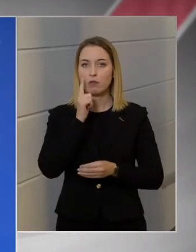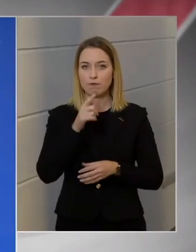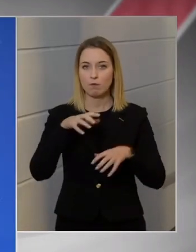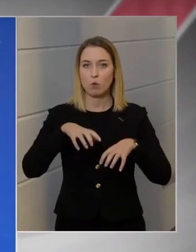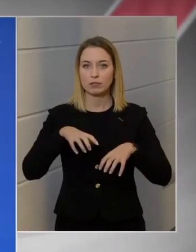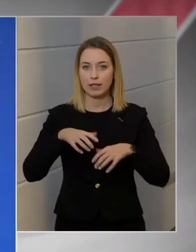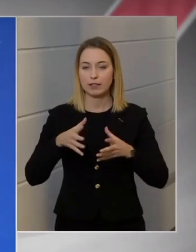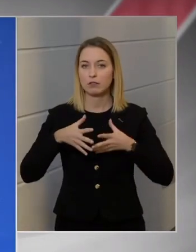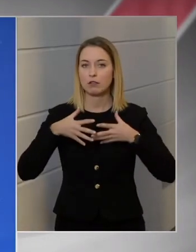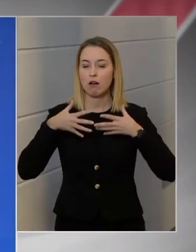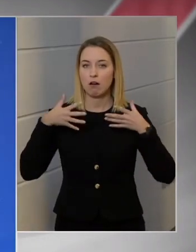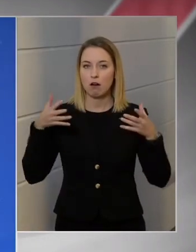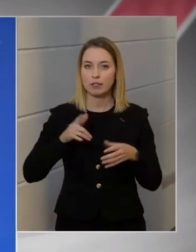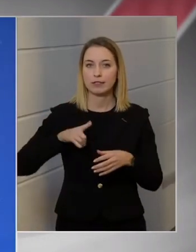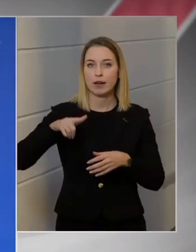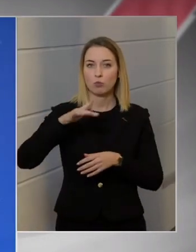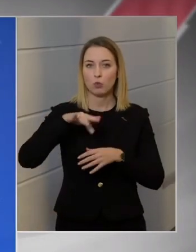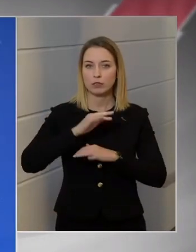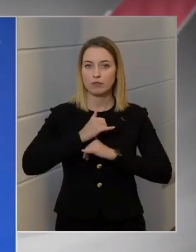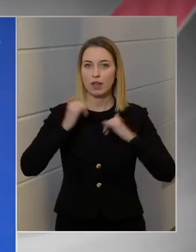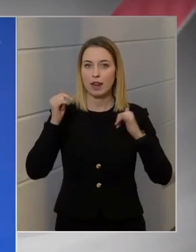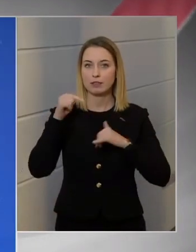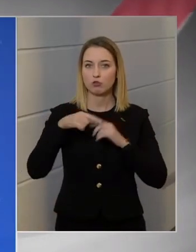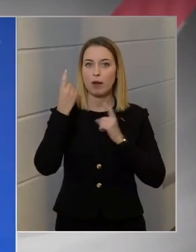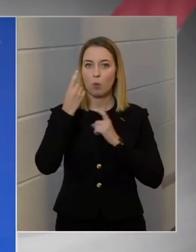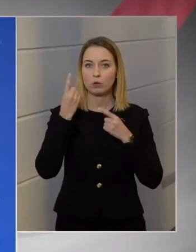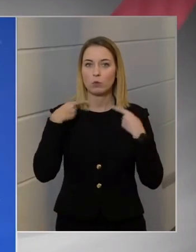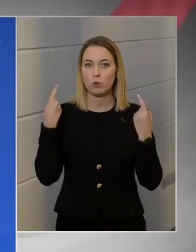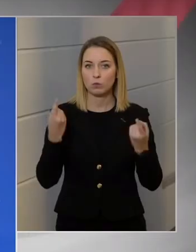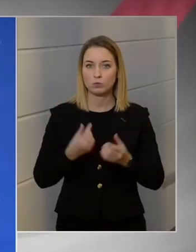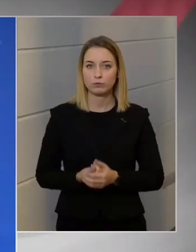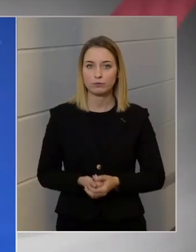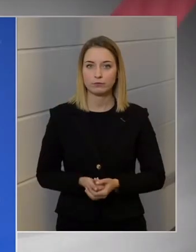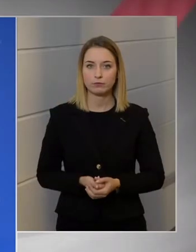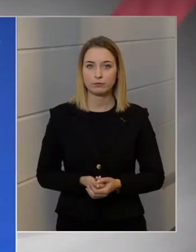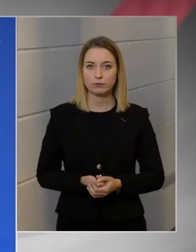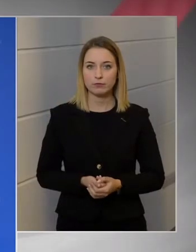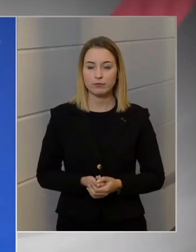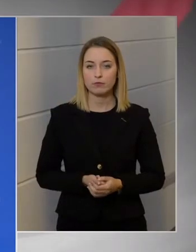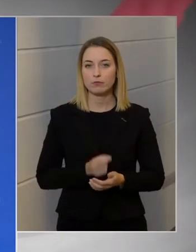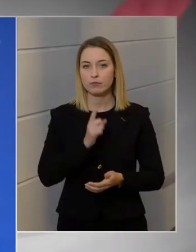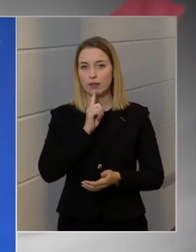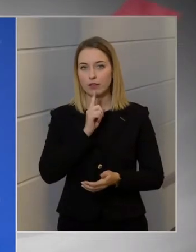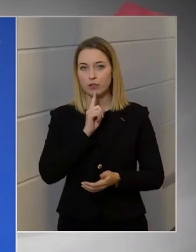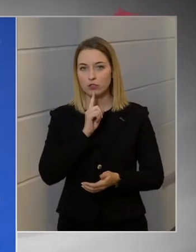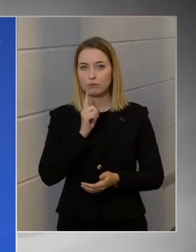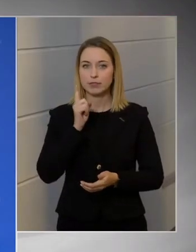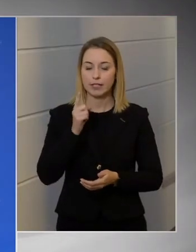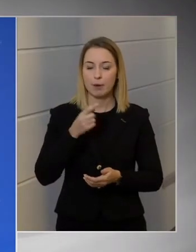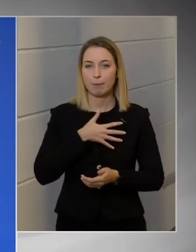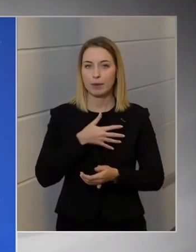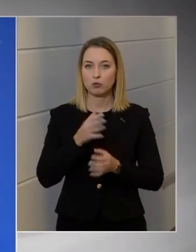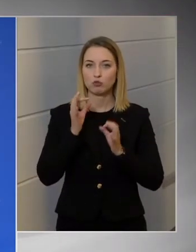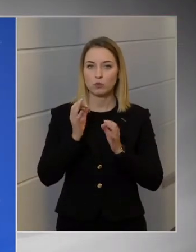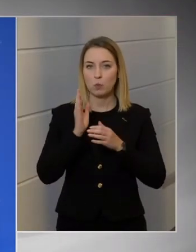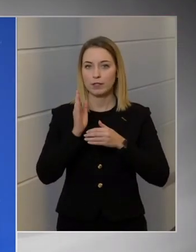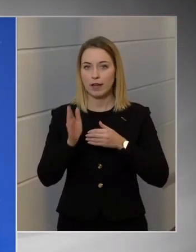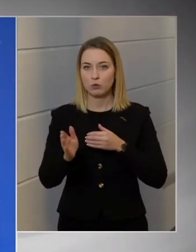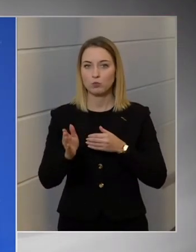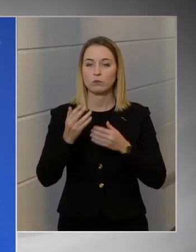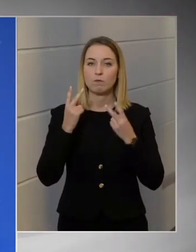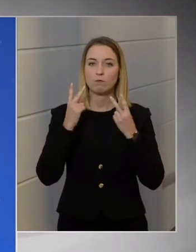hívű repülőtérfejlesztésben gondolkodunk. Nagyon keveset, de azért mégis jó irányú és fontos